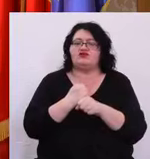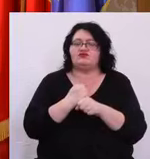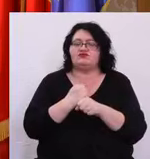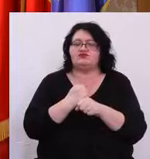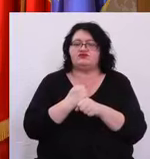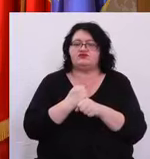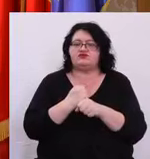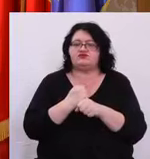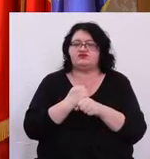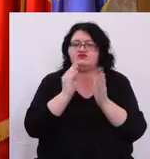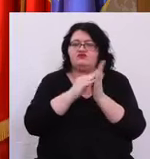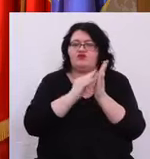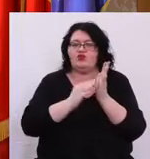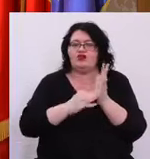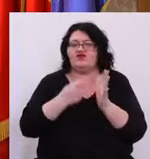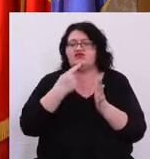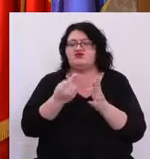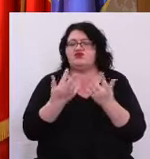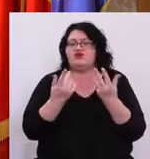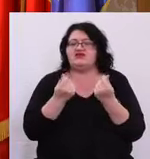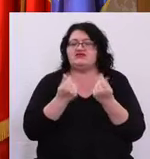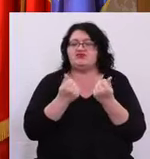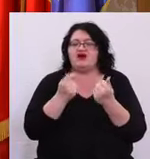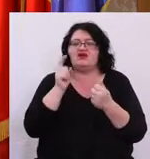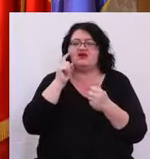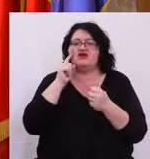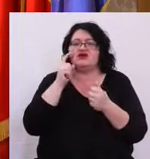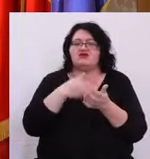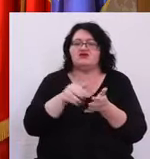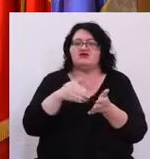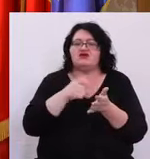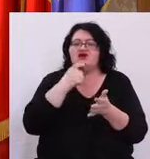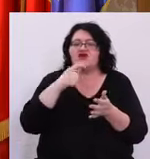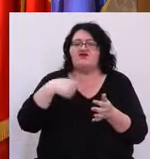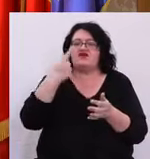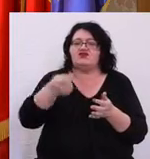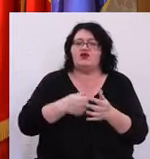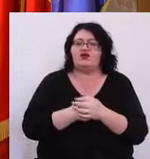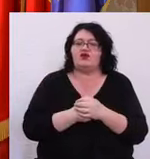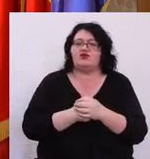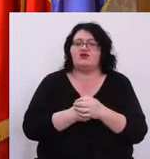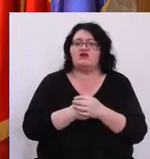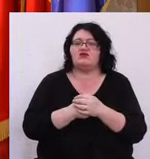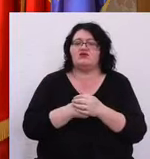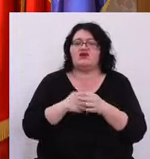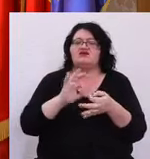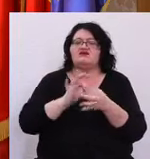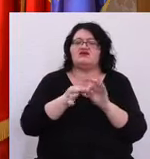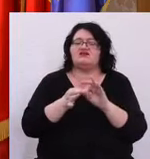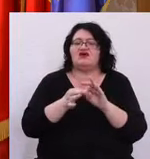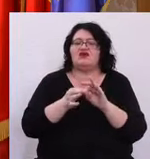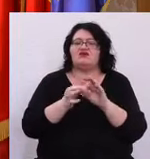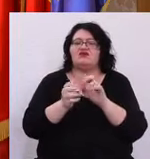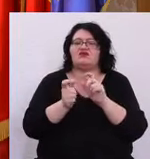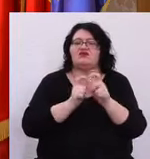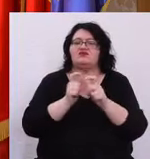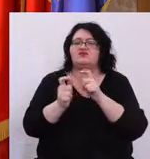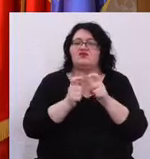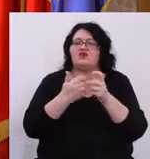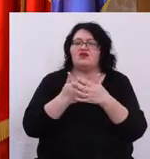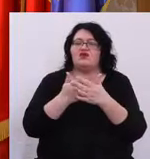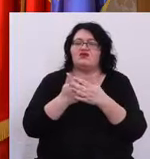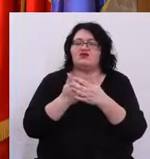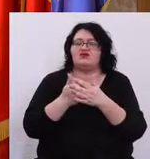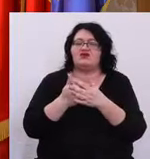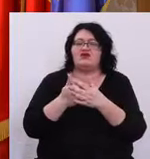prevedere și zici cam câți bani crezi că o să cheltuiești anul viitor Asta înseamnă un credit de angajament Și bineînțeles că